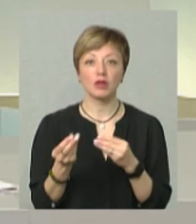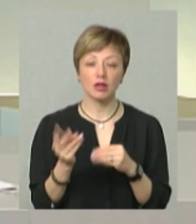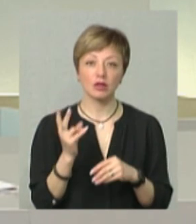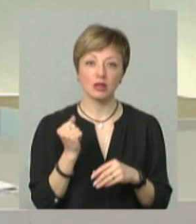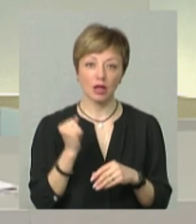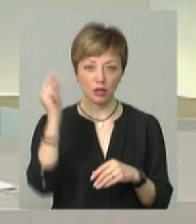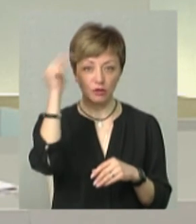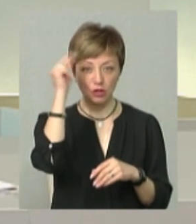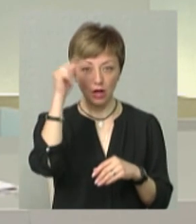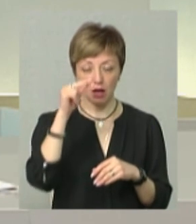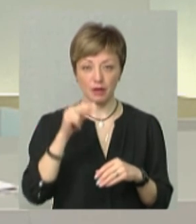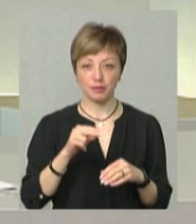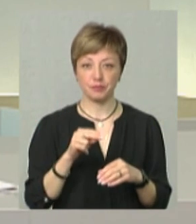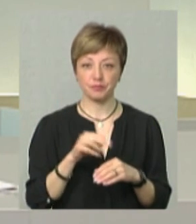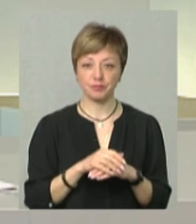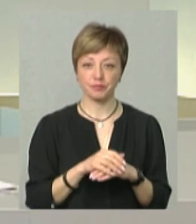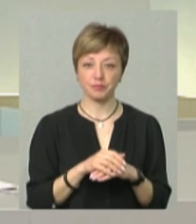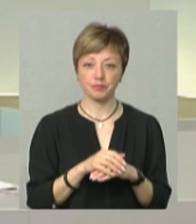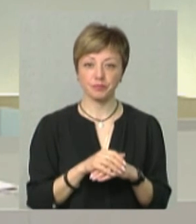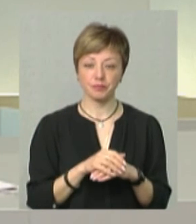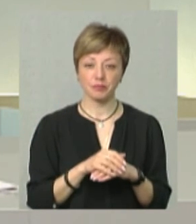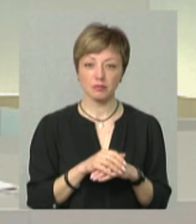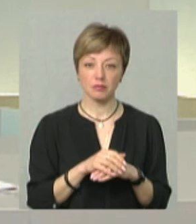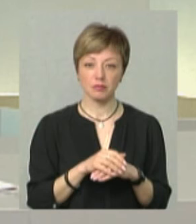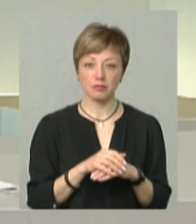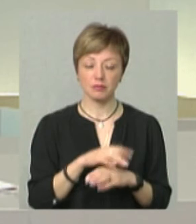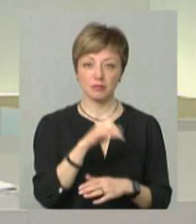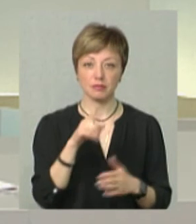на навчальний процес, зокрема студентів-дизайнерів?